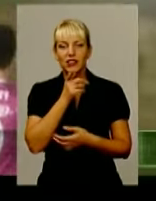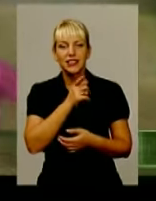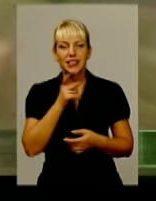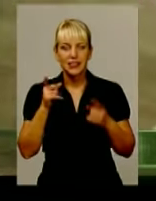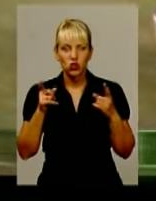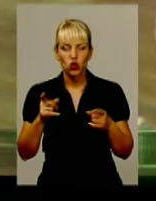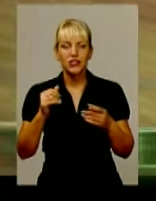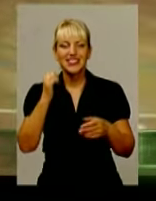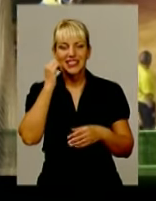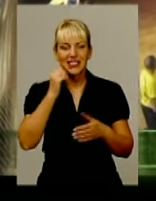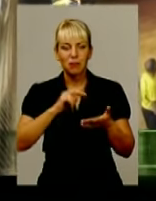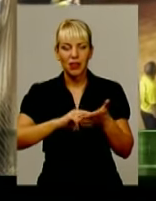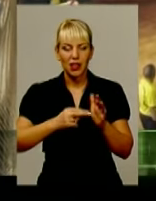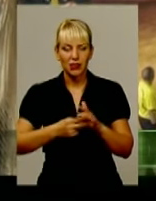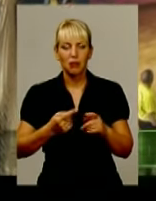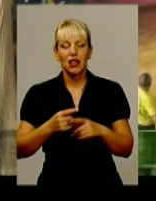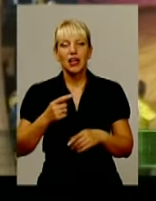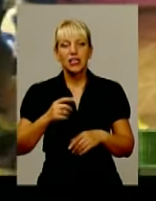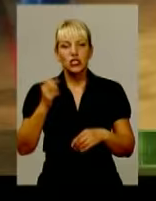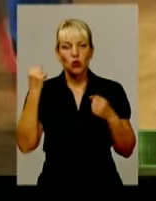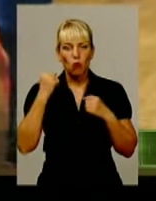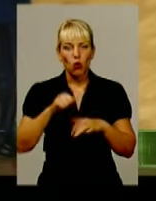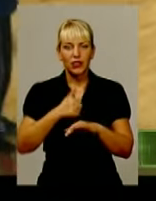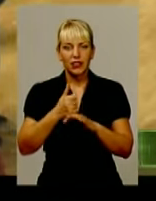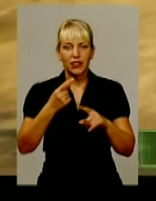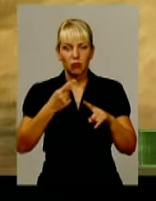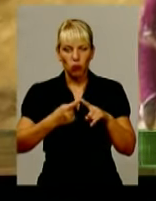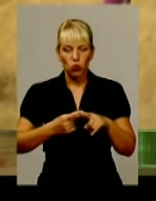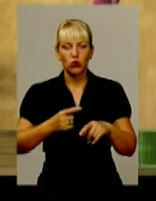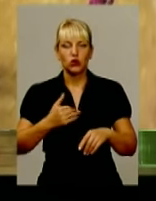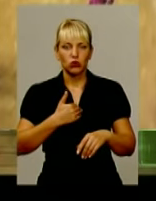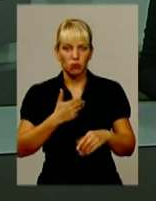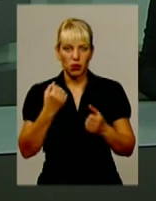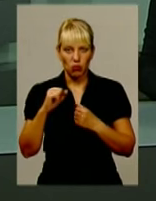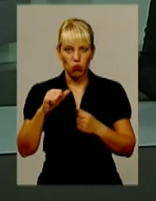планами. Футболісти Хмельницького клубу «Спортлідер Плюс» налаштовані на перемогу у сезоні.